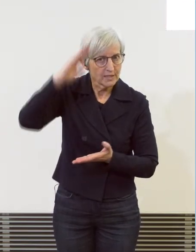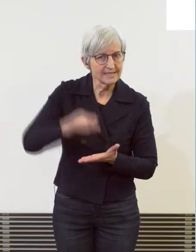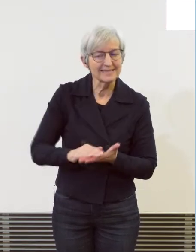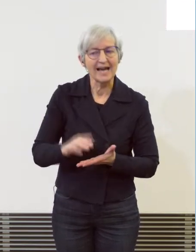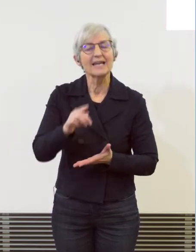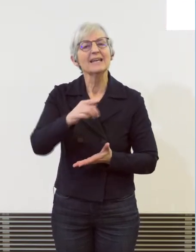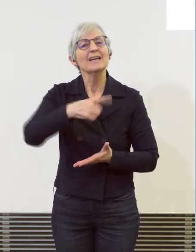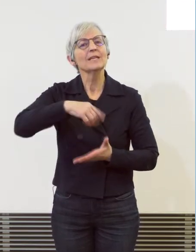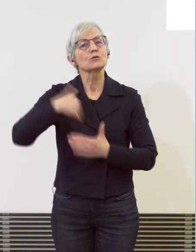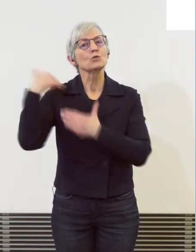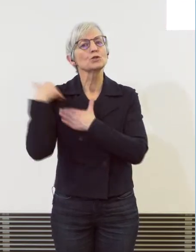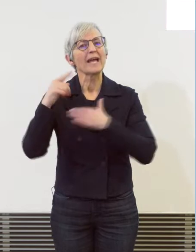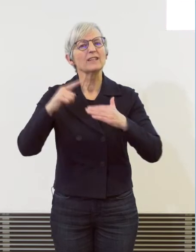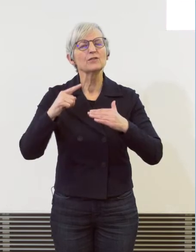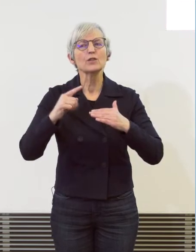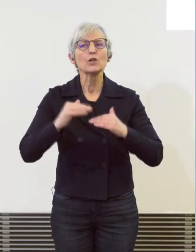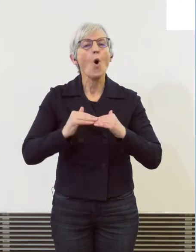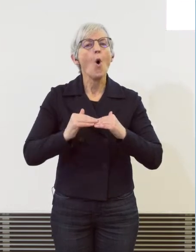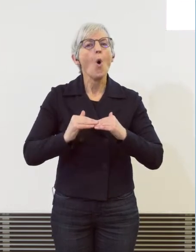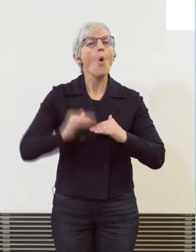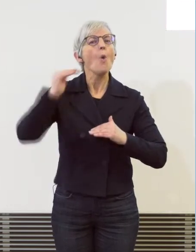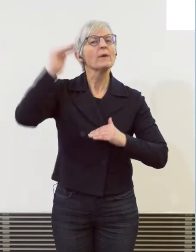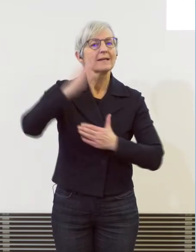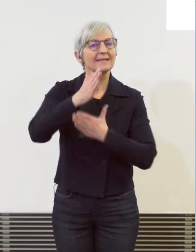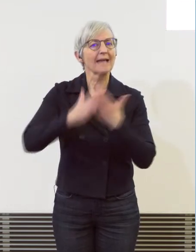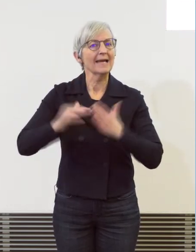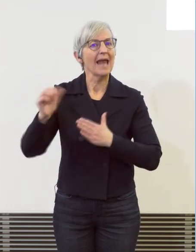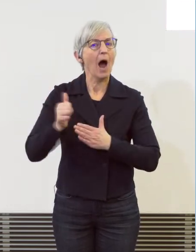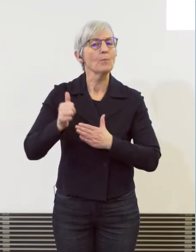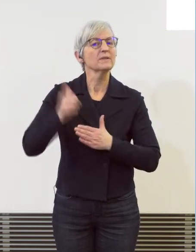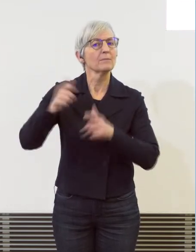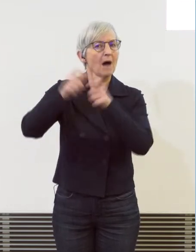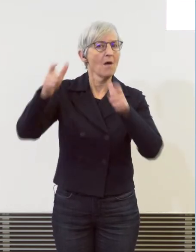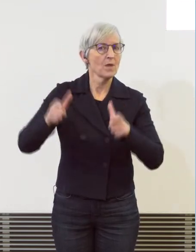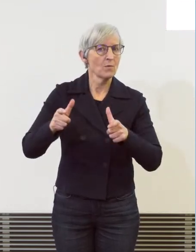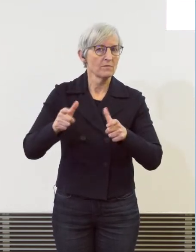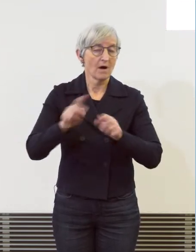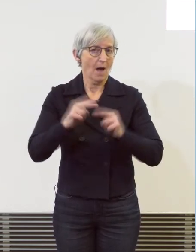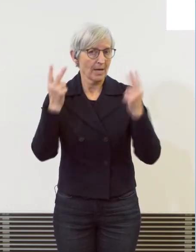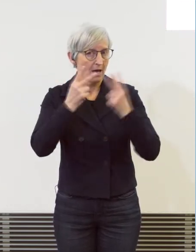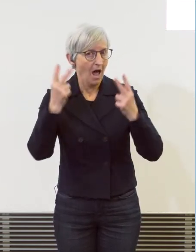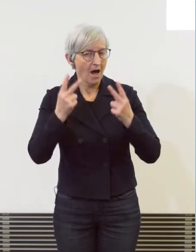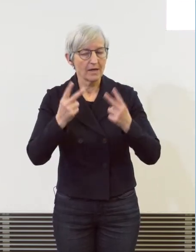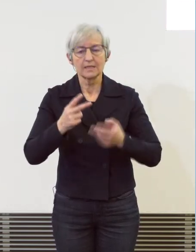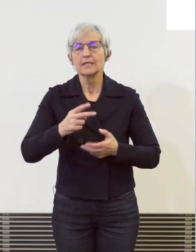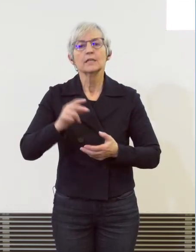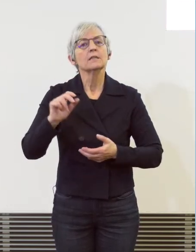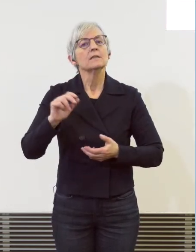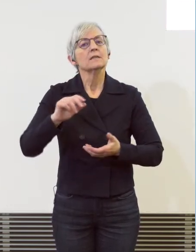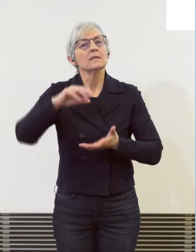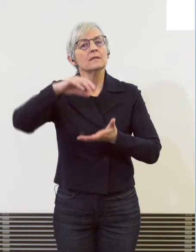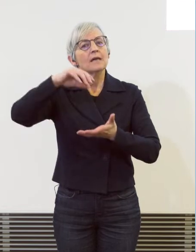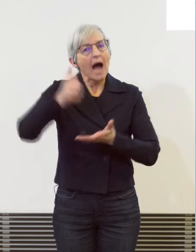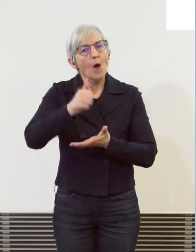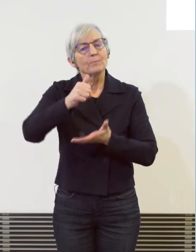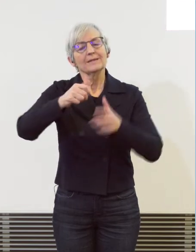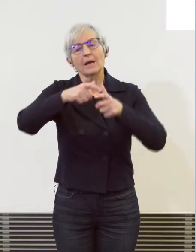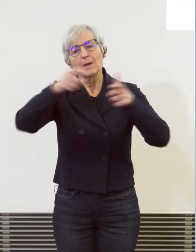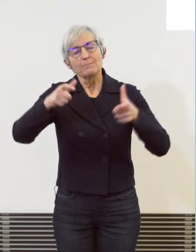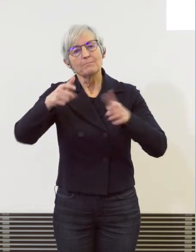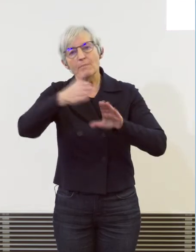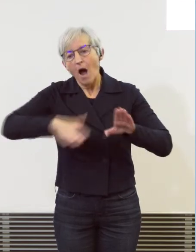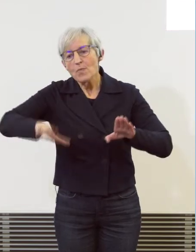des Hauptbahnhofs verantwortlich. Aber selbstverständlich wissen wir, dass rund um den Hauptbahnhof, die Stadt Zürich ist und wir mit dieser eng zusammen